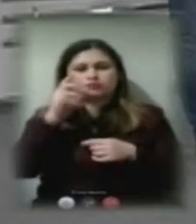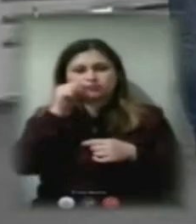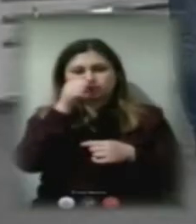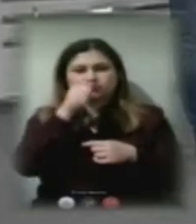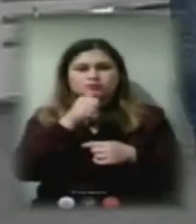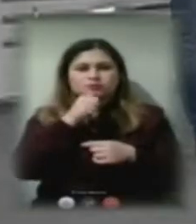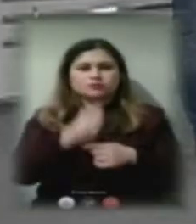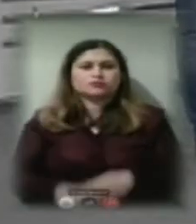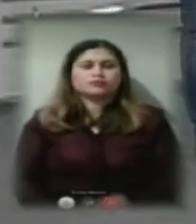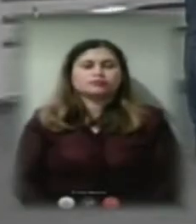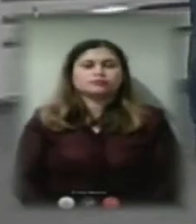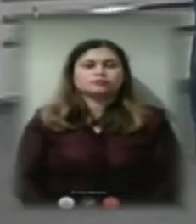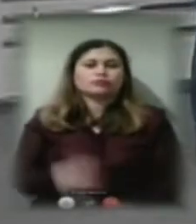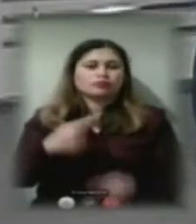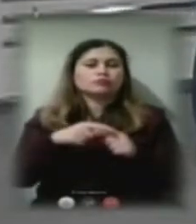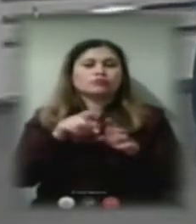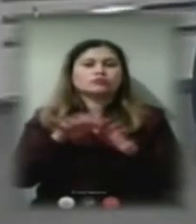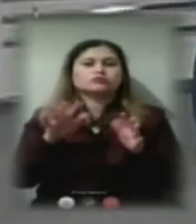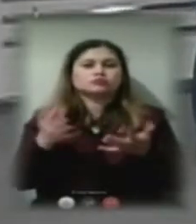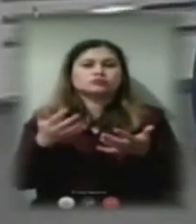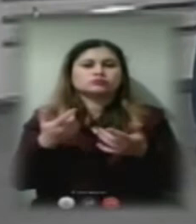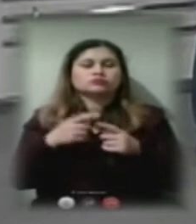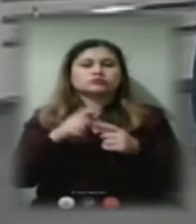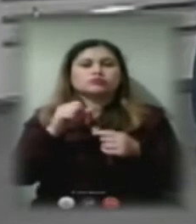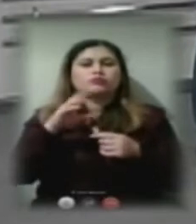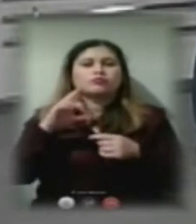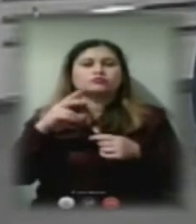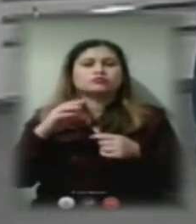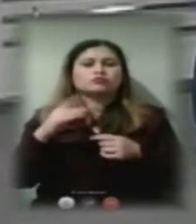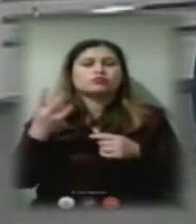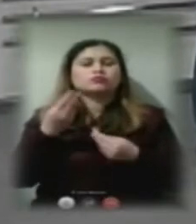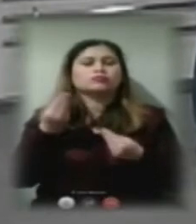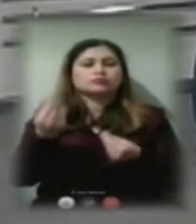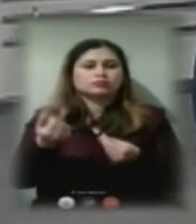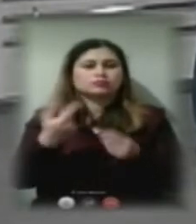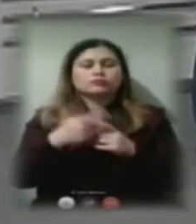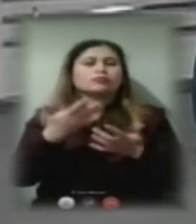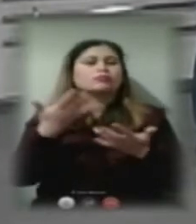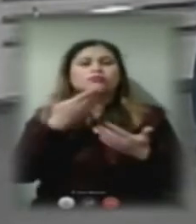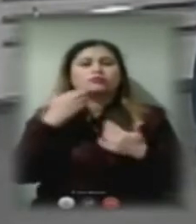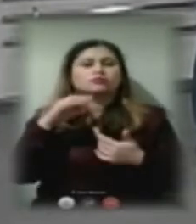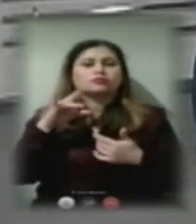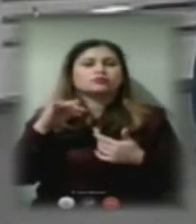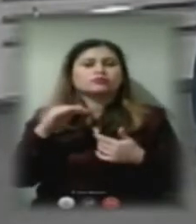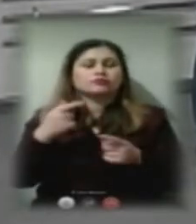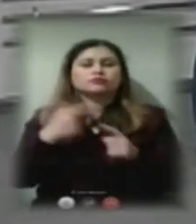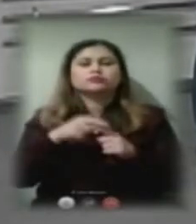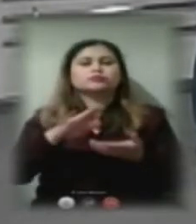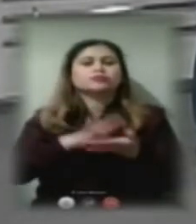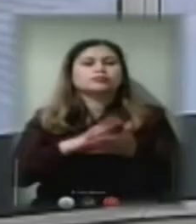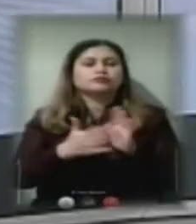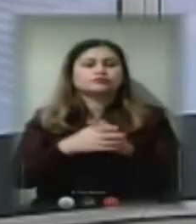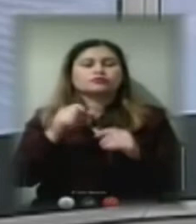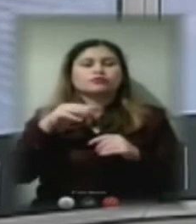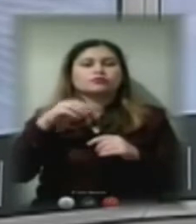От така ситуація. За послугу треба платити, яким би не був тариф у нас. Щодо ситуації на ТЕЦ, там